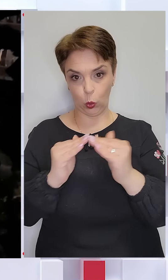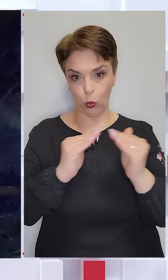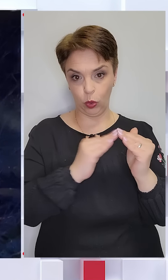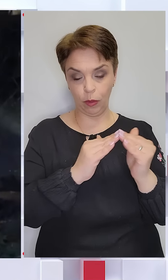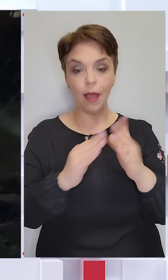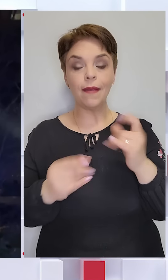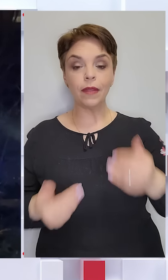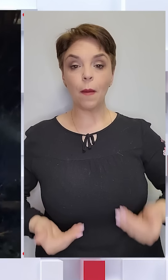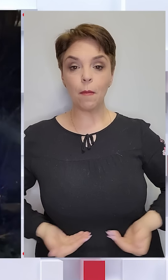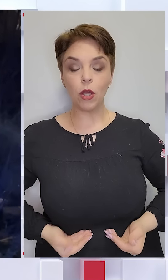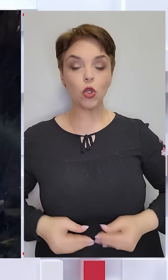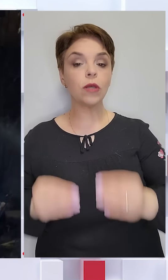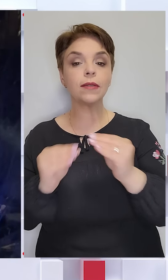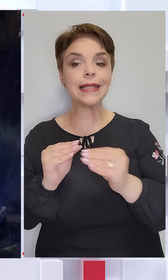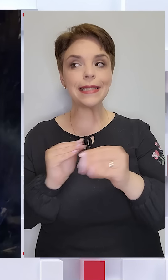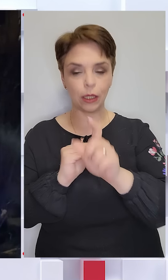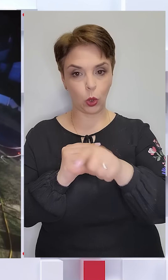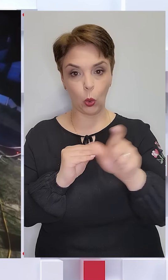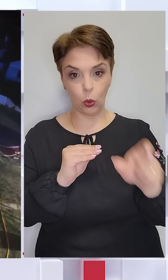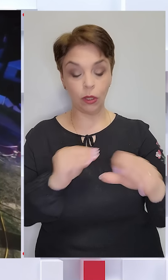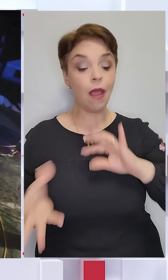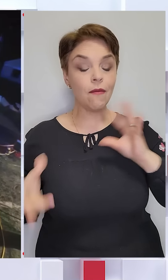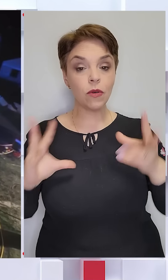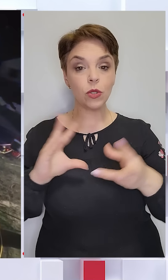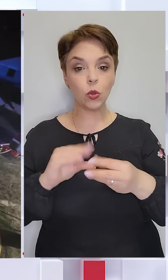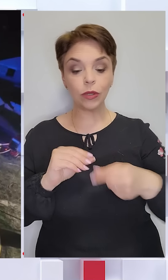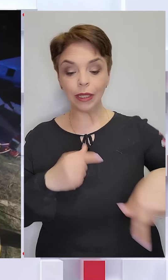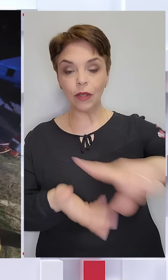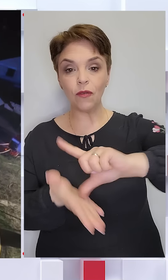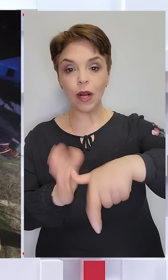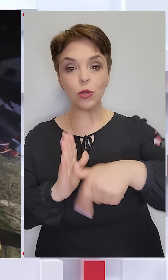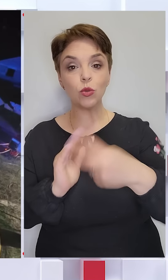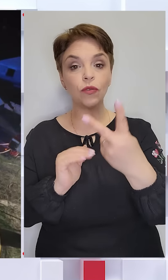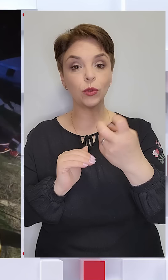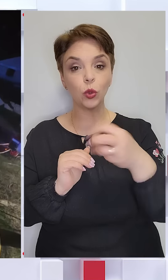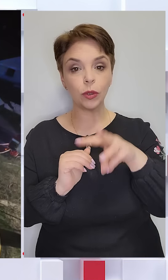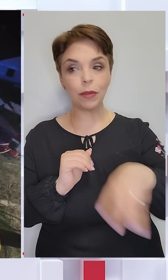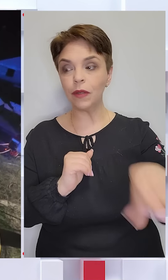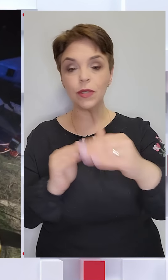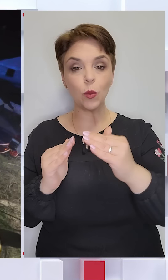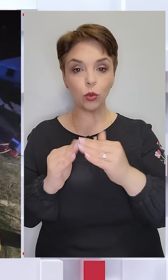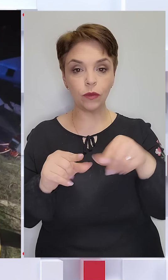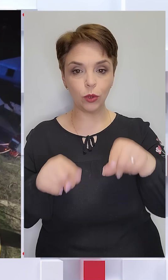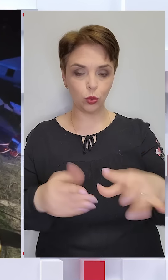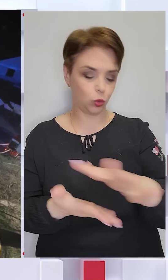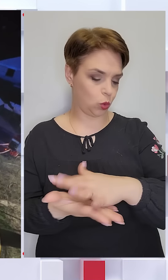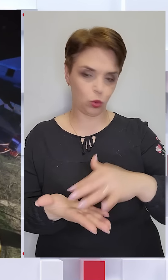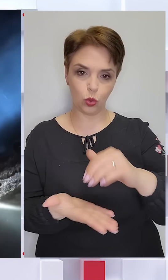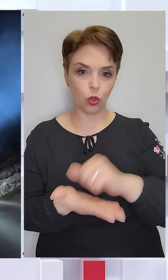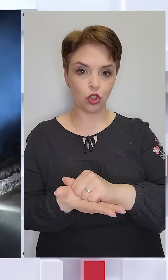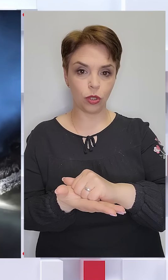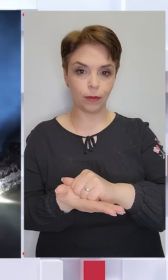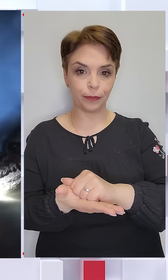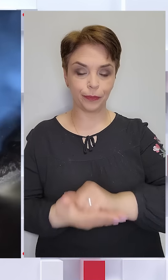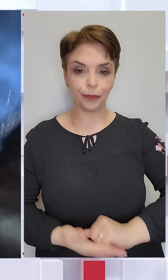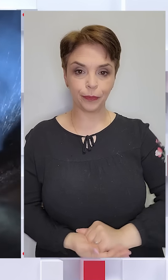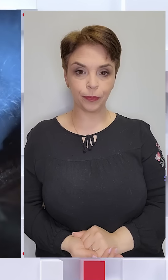будинки, і де мешкають десятки людей. В результаті у радіусі 200 метрів усі будівлі тут розтрощені.